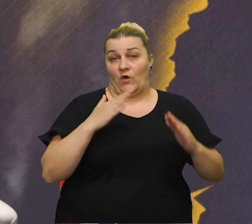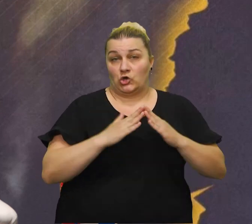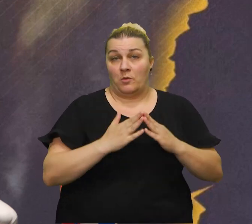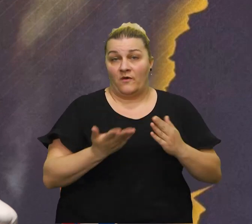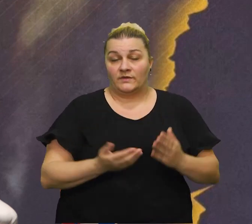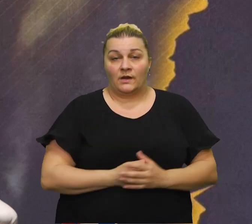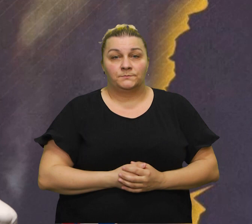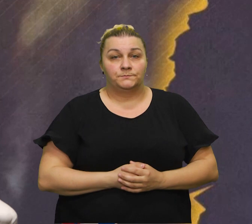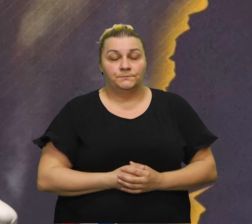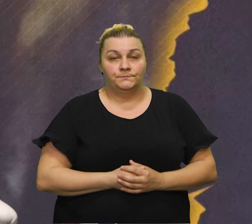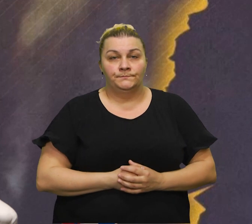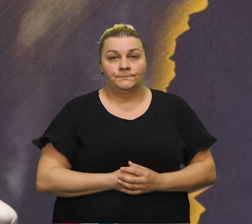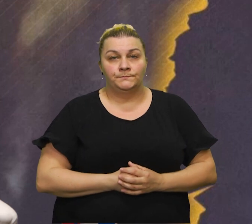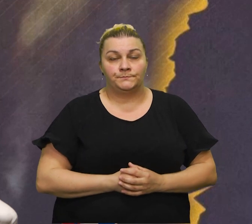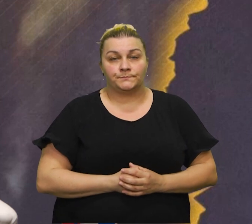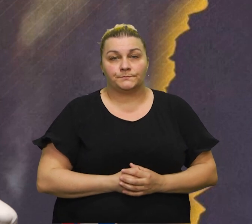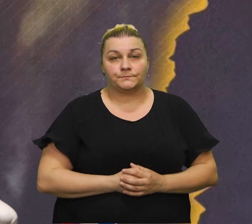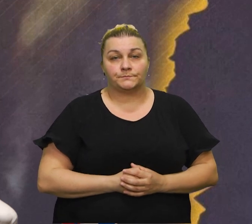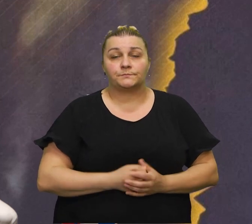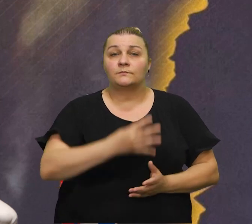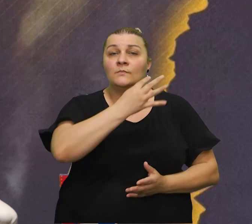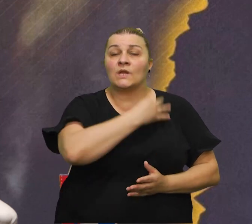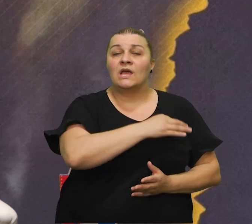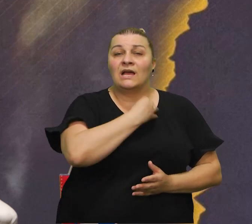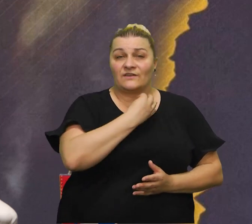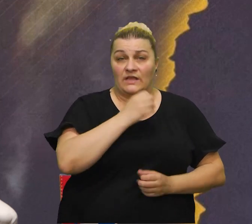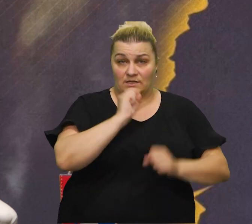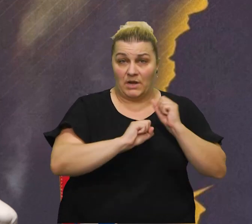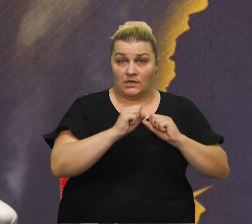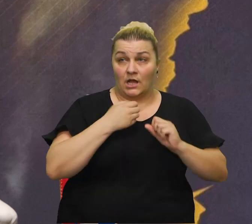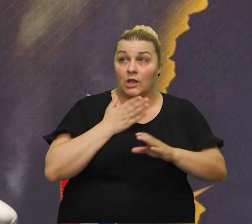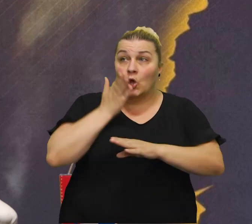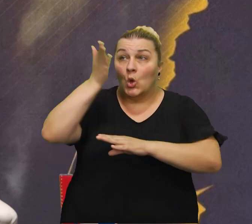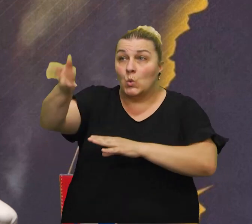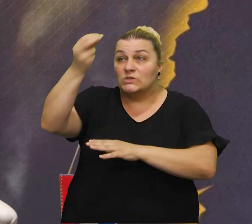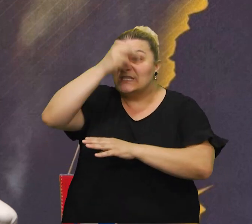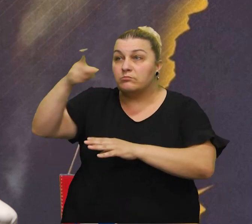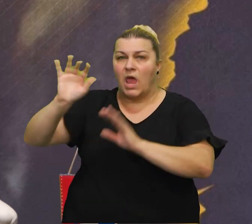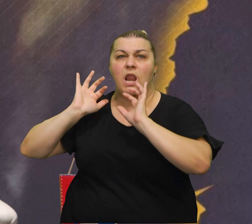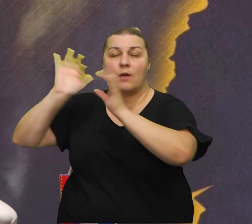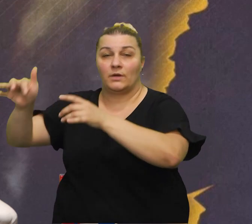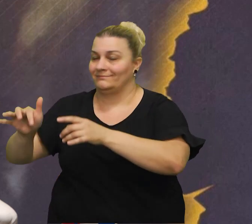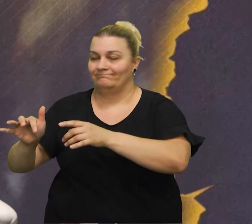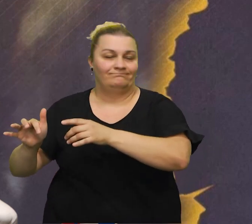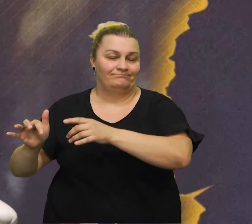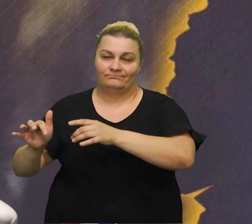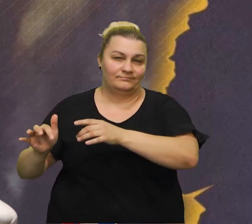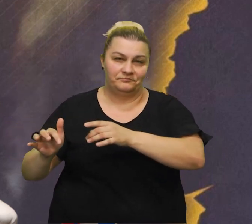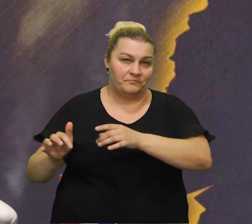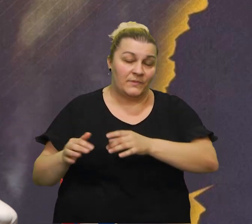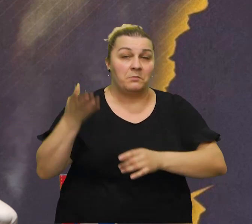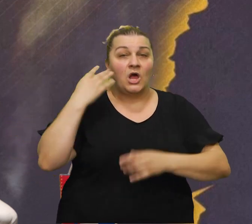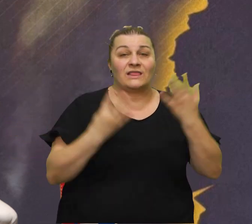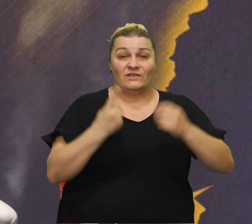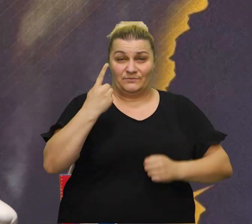znači Hrvatski branitelj nije išao u Srbiju napada nikoga. Hrvatski branitelj je 1991. godine